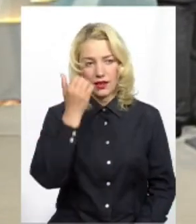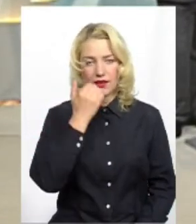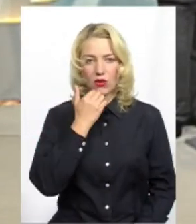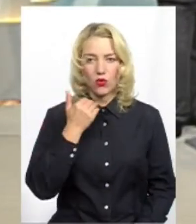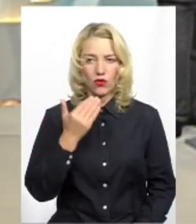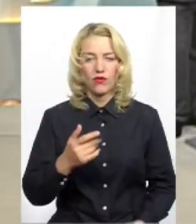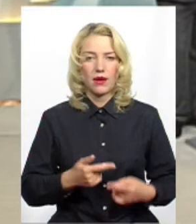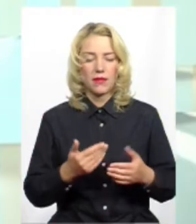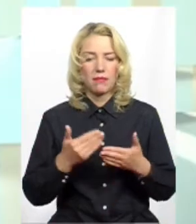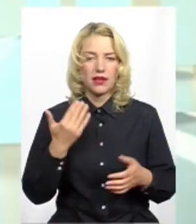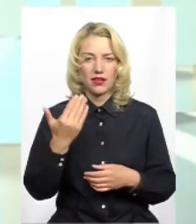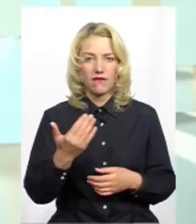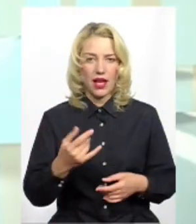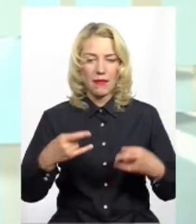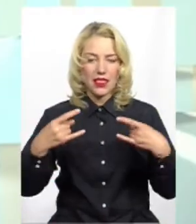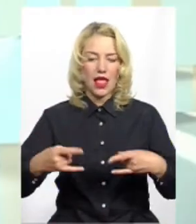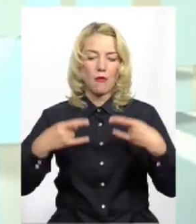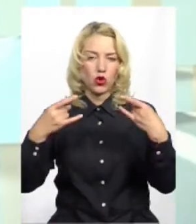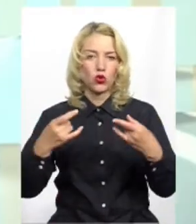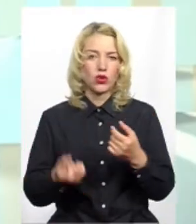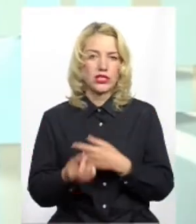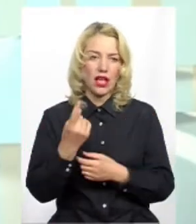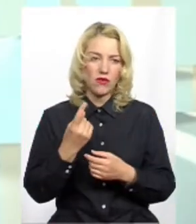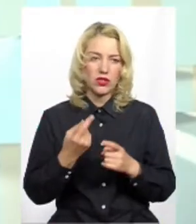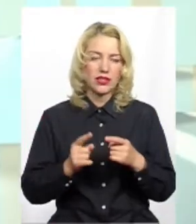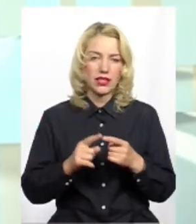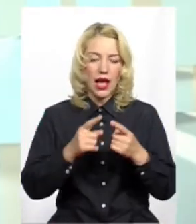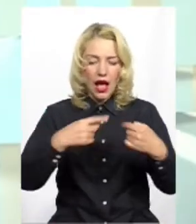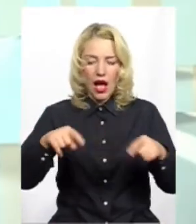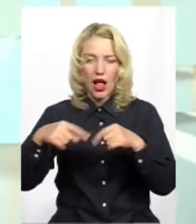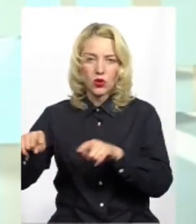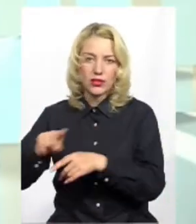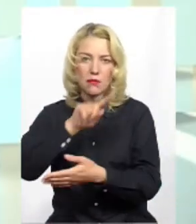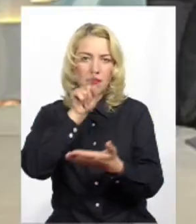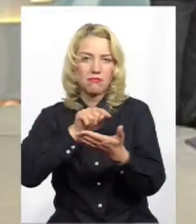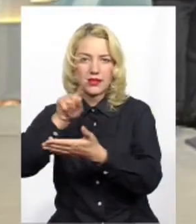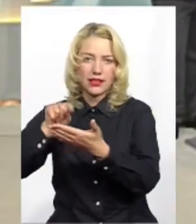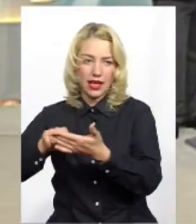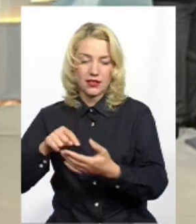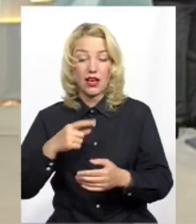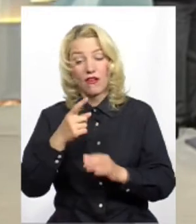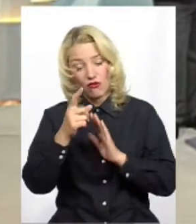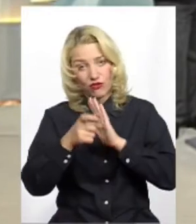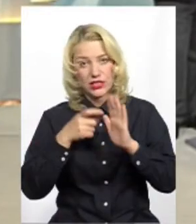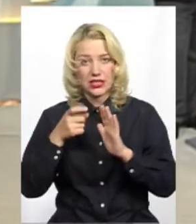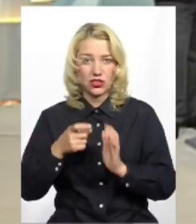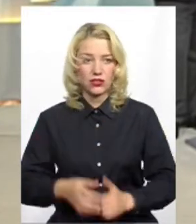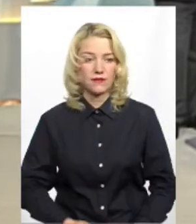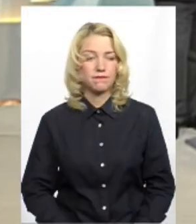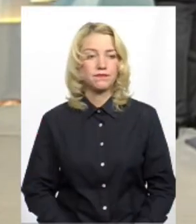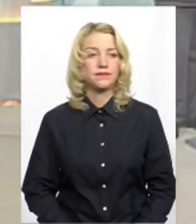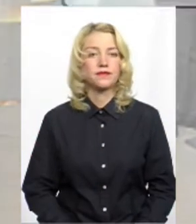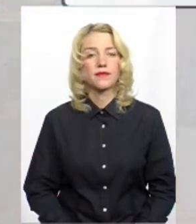Зараз перед вами на моніторі з'являться виклики округу за галузями. Попрошу вас визначитись із галузі і озвучимо питання.